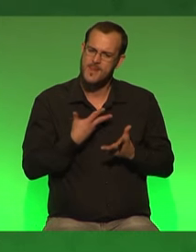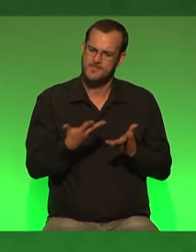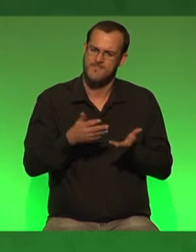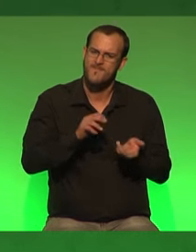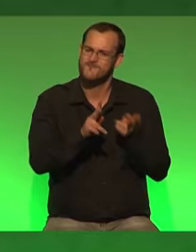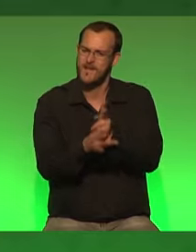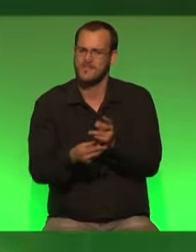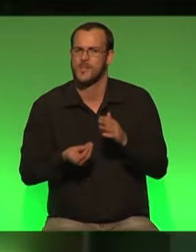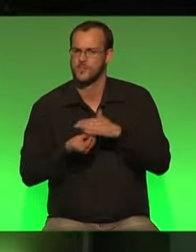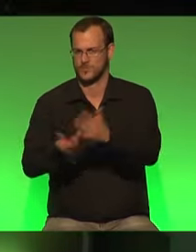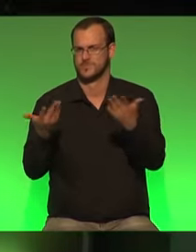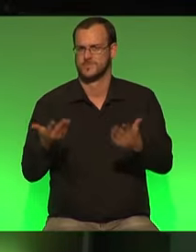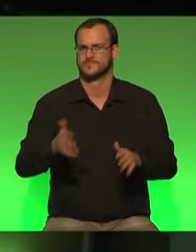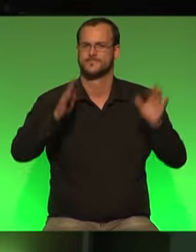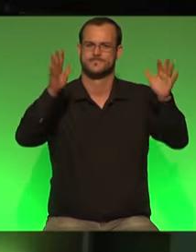können